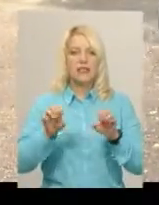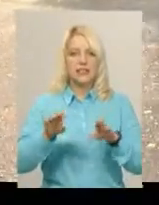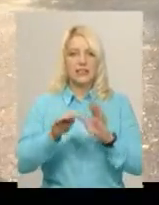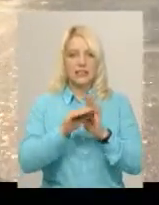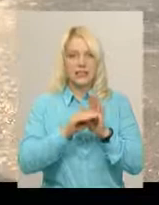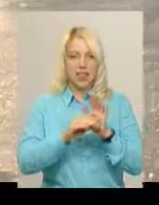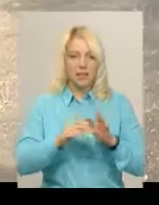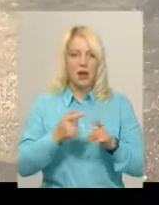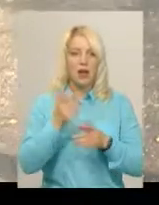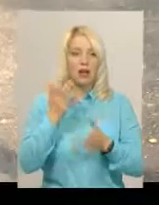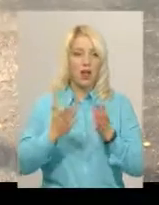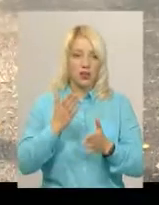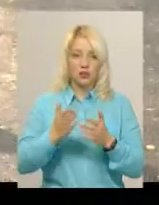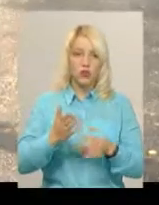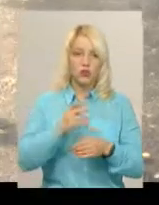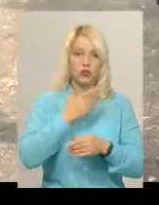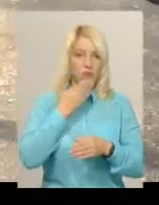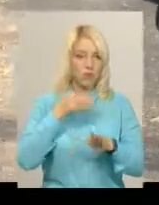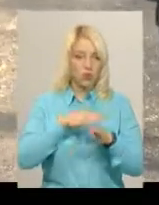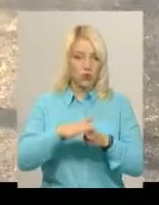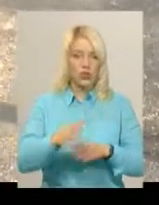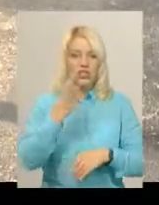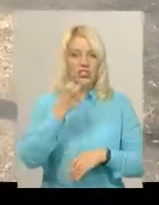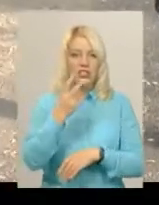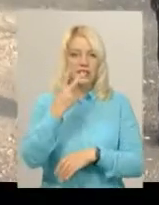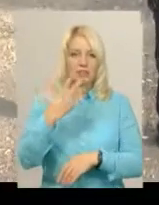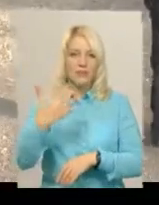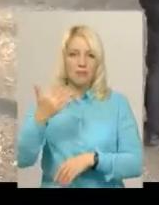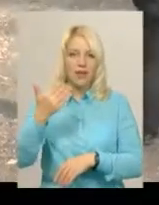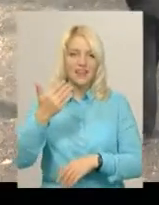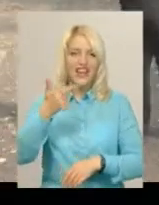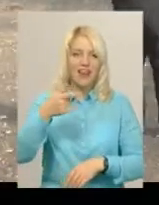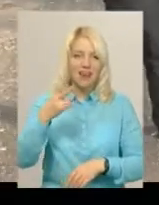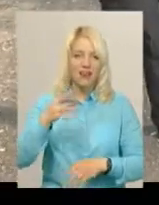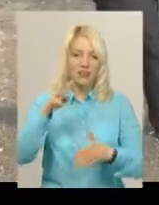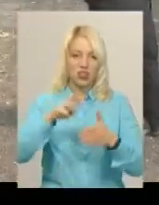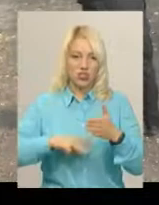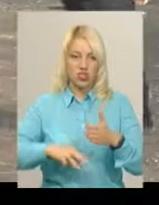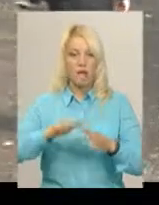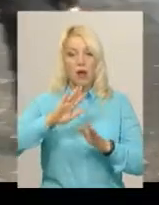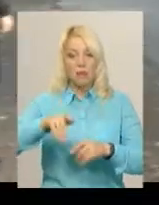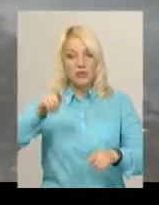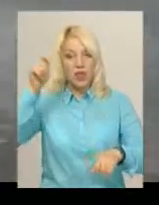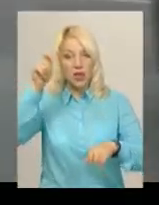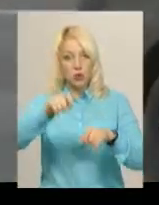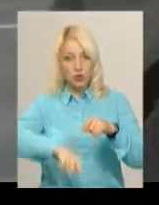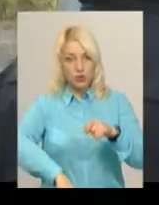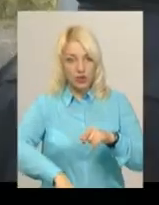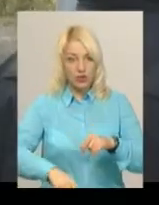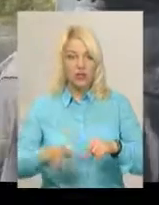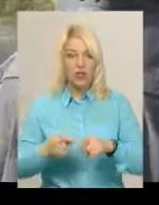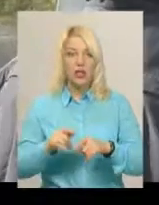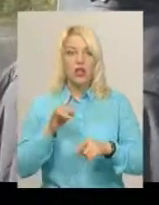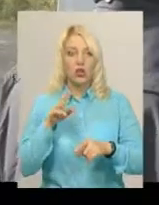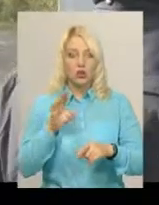цієї вимоги передобачений штраф у розмірі 425 гривень. Під час рейду у більш ніж у половині випадків після зупинки водії аварійну систему не